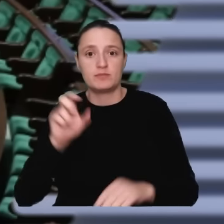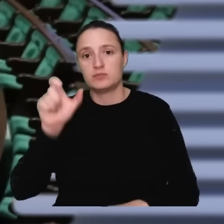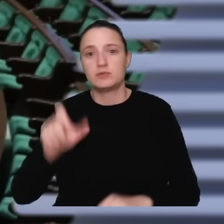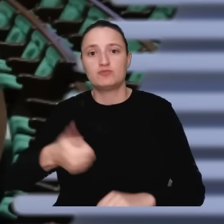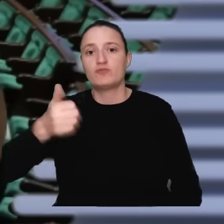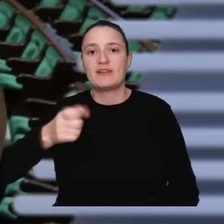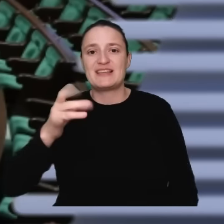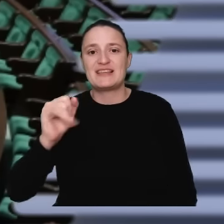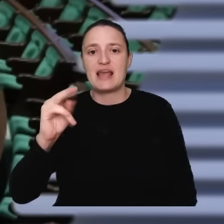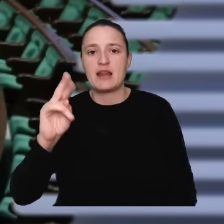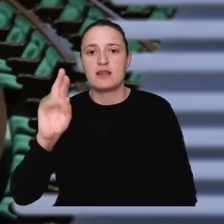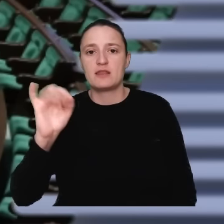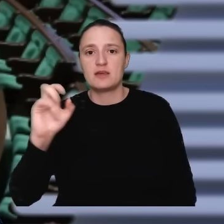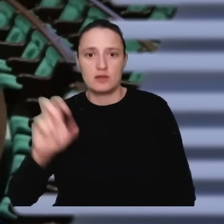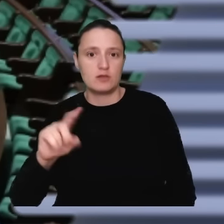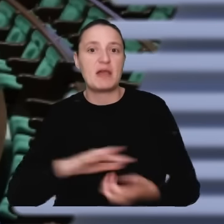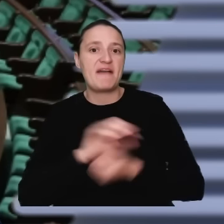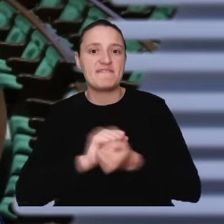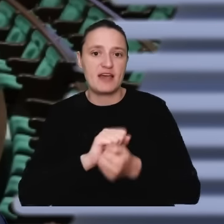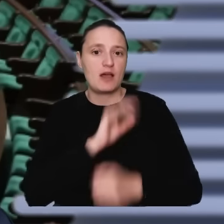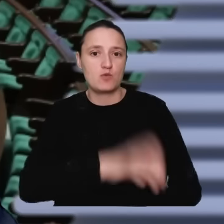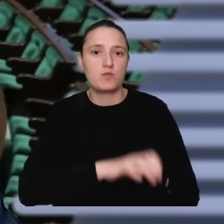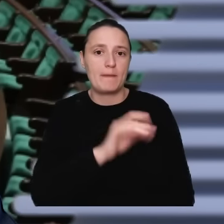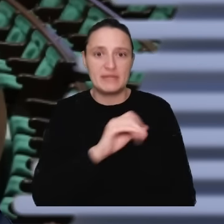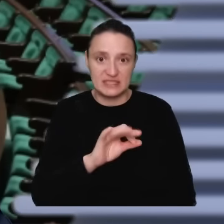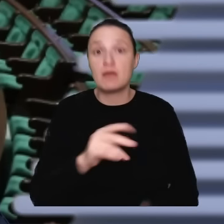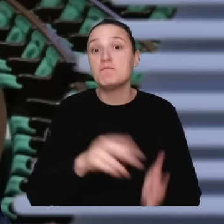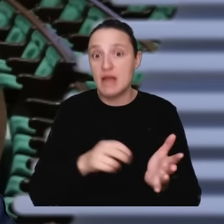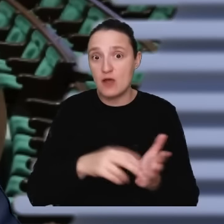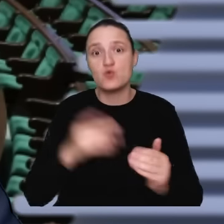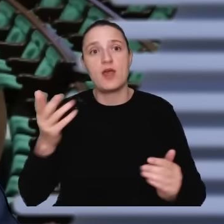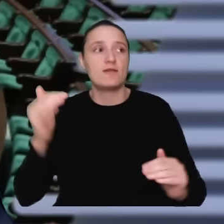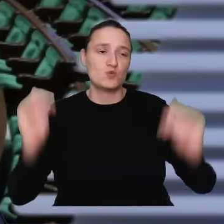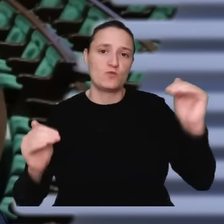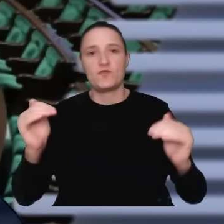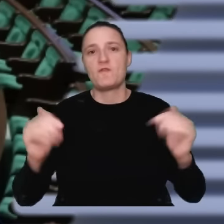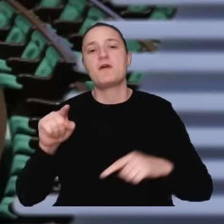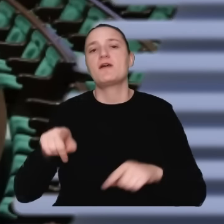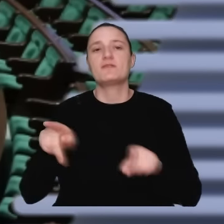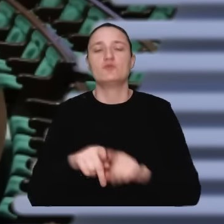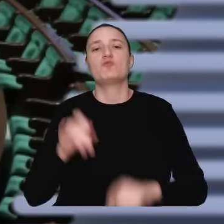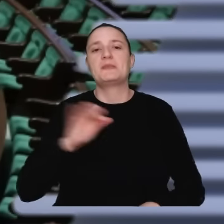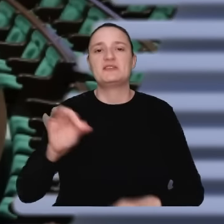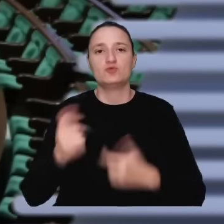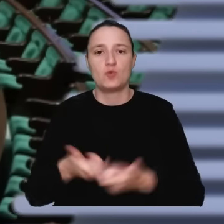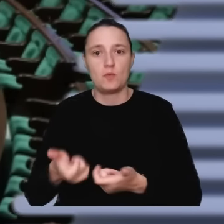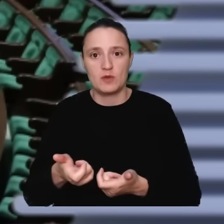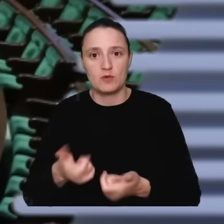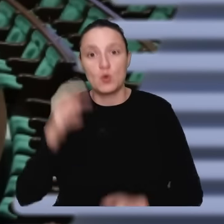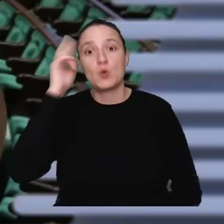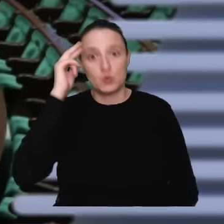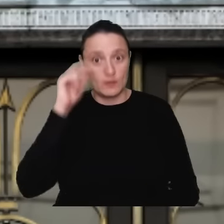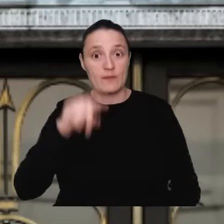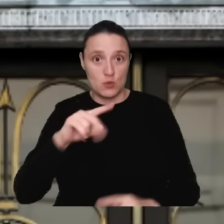zespół do spraw rozliczeń afery PiSu. Brakowało takiej kontry ze strony Prawa i Sprawiedliwości. Rozumiem, że to jest ta kontra.